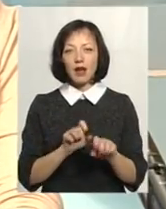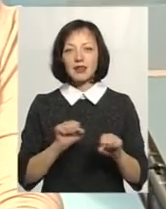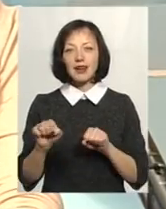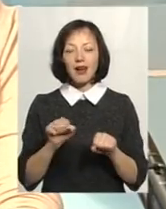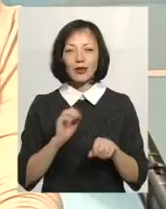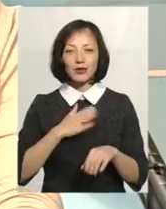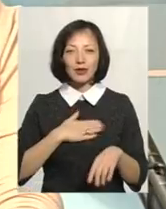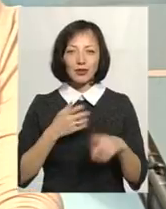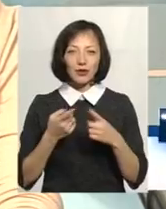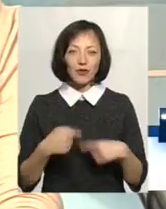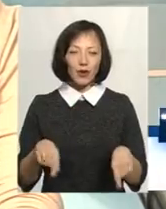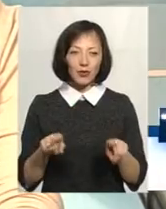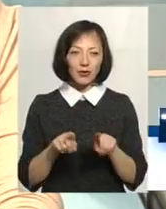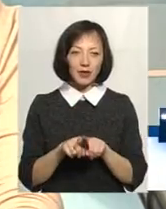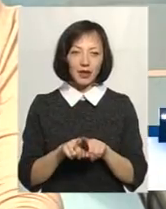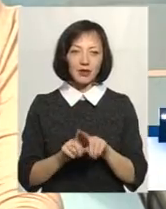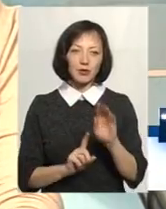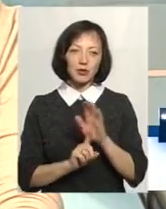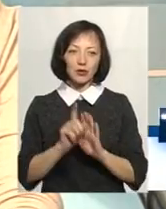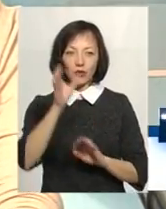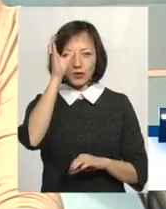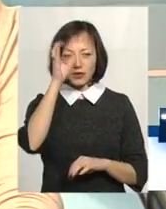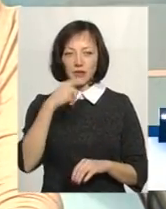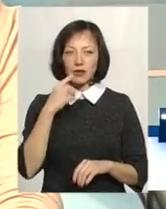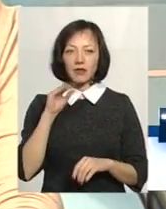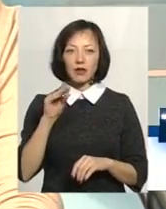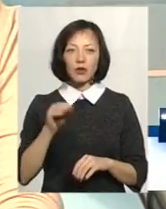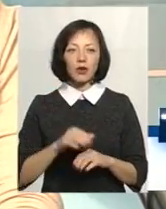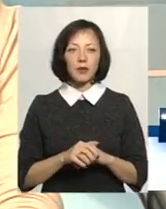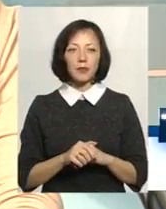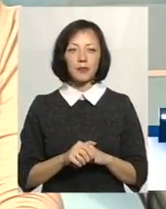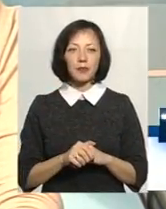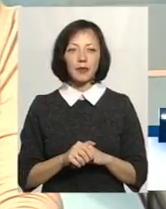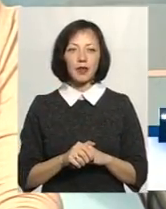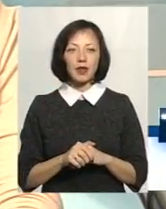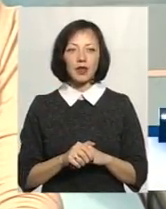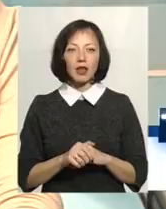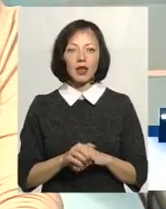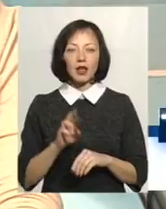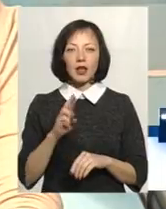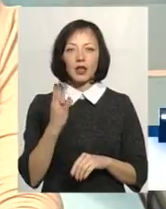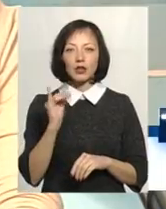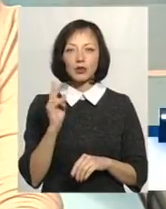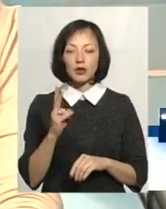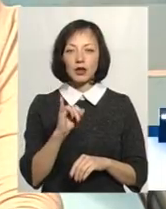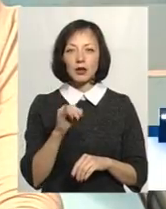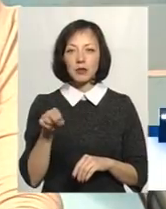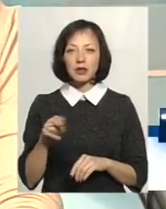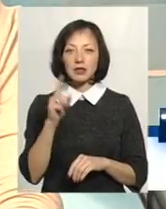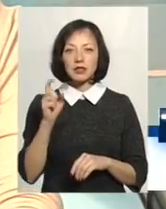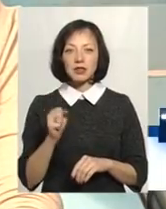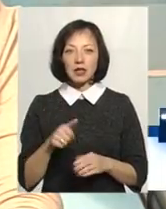факультету, початкової світа та філології Хмельницької Минтерно-Педагогічної Академії Ящук і Ніпетрівні, за саме